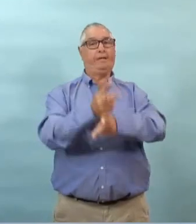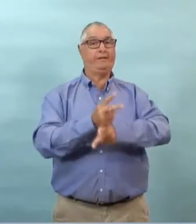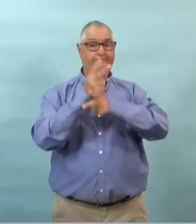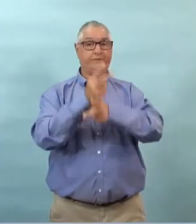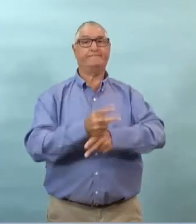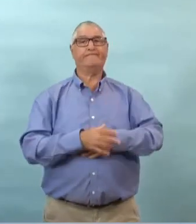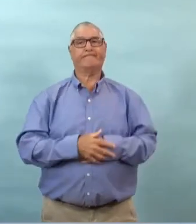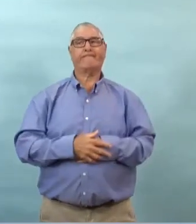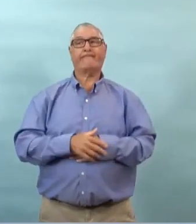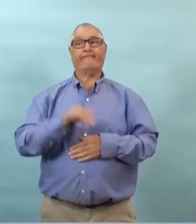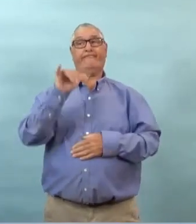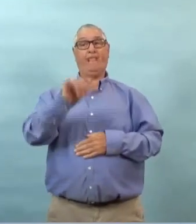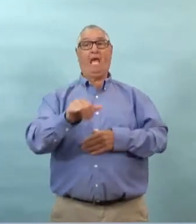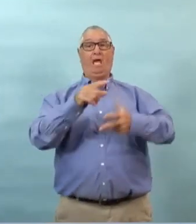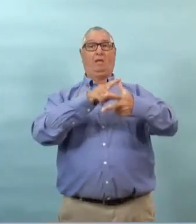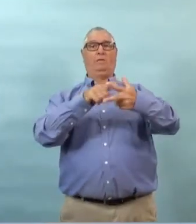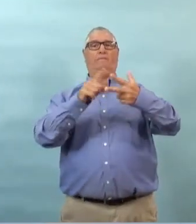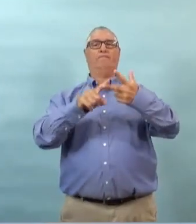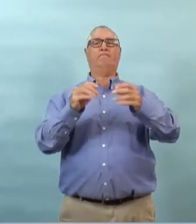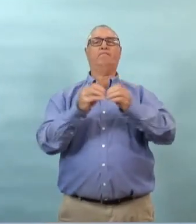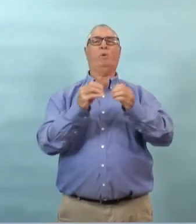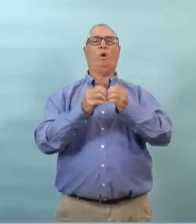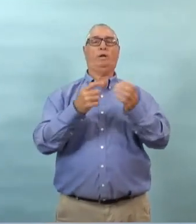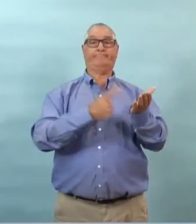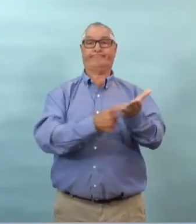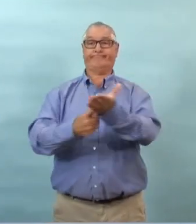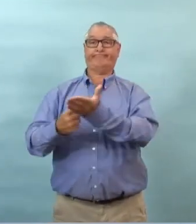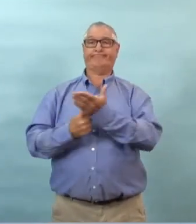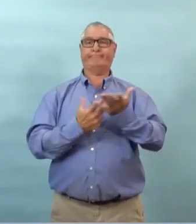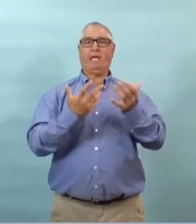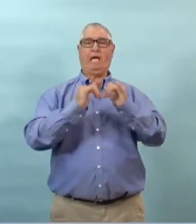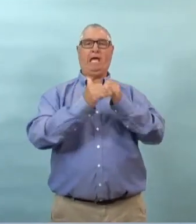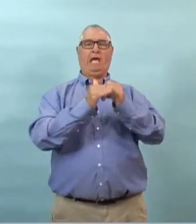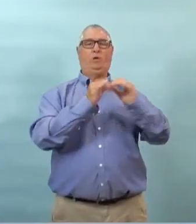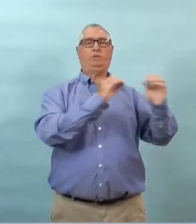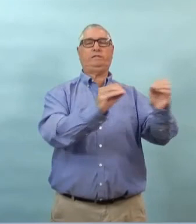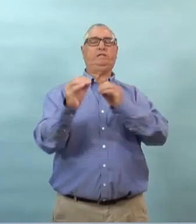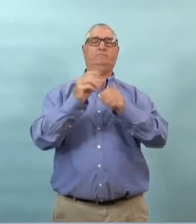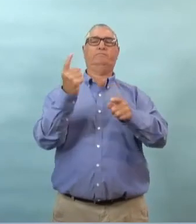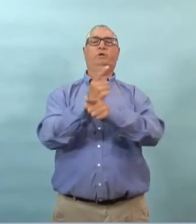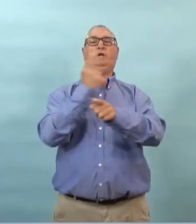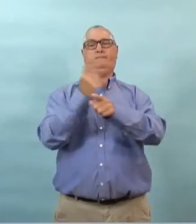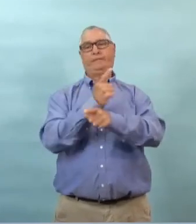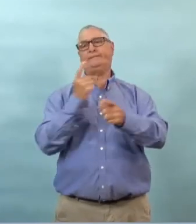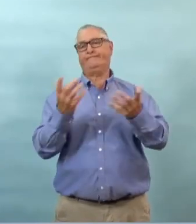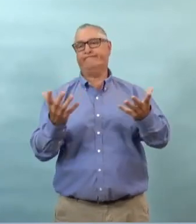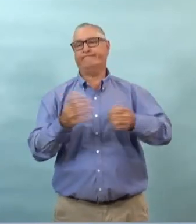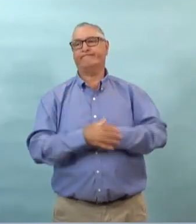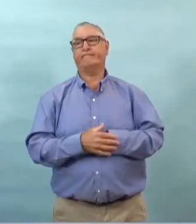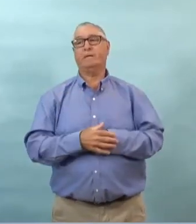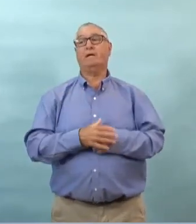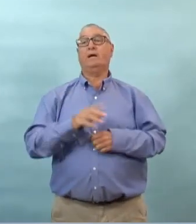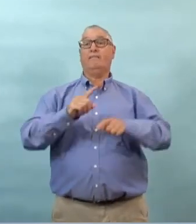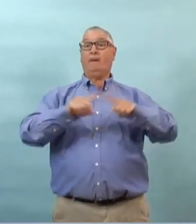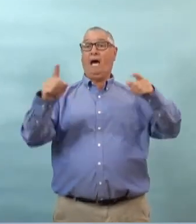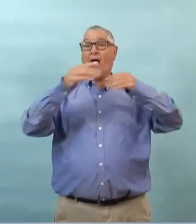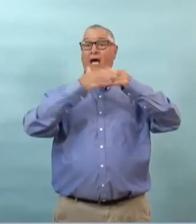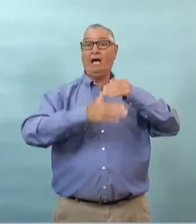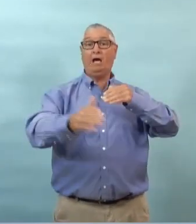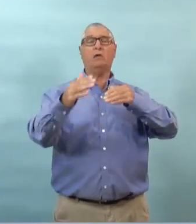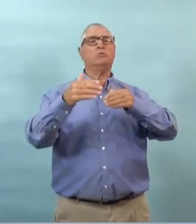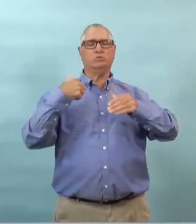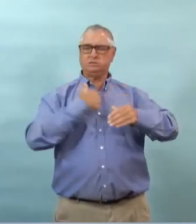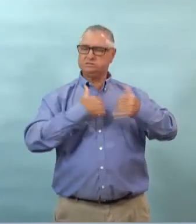encourager à maintenir cette distance de deux mètres et je crois que c'est là qu'on va faire le plus d'efforts mais les